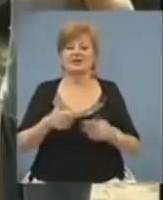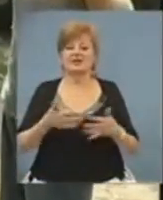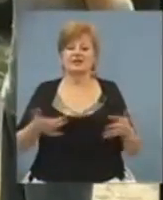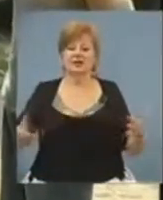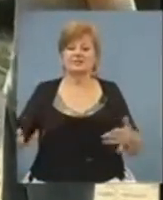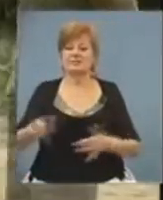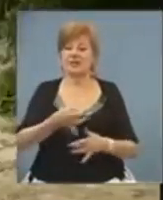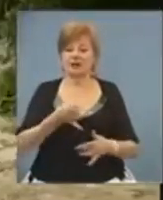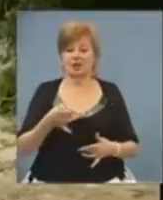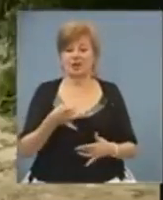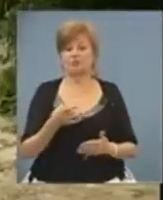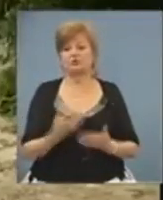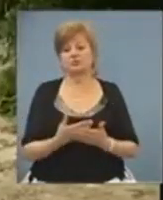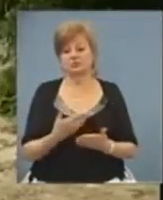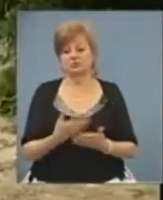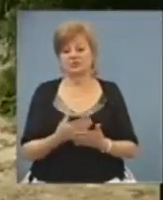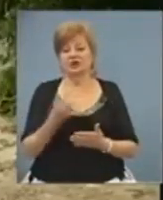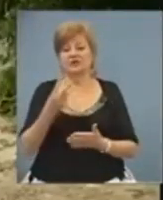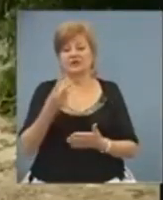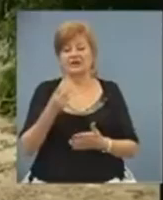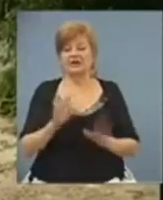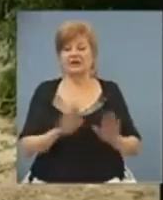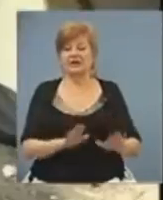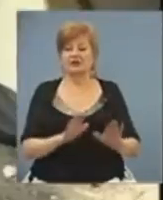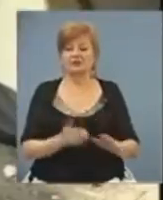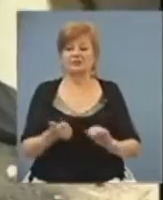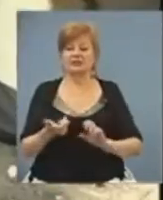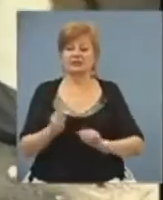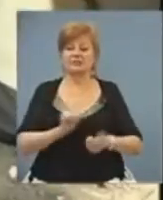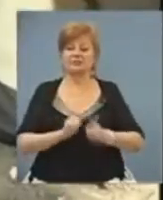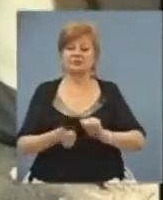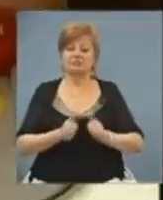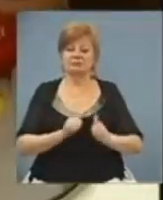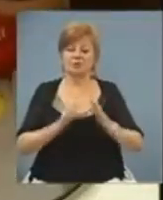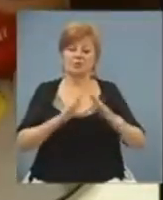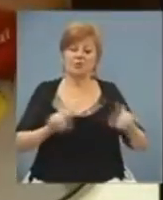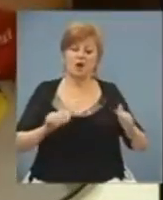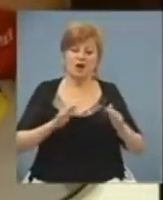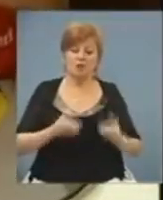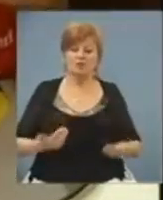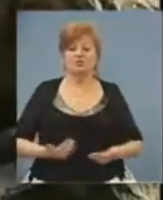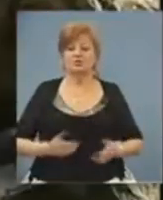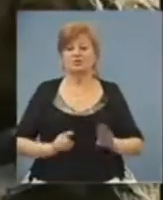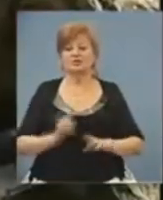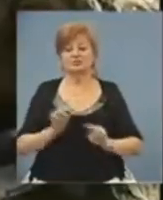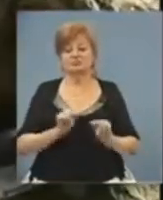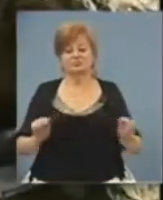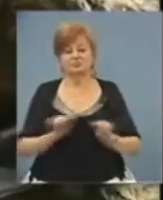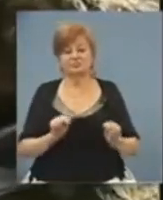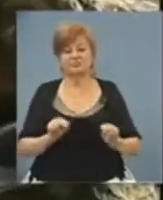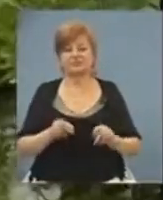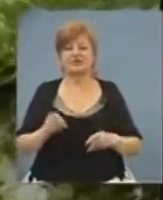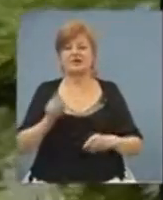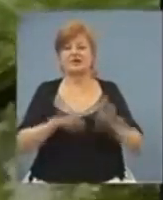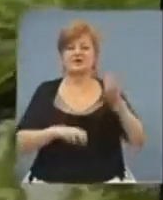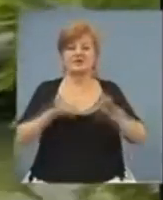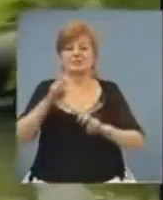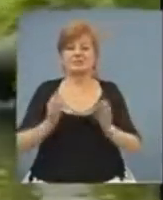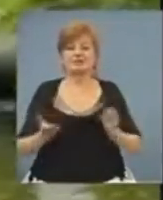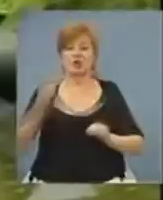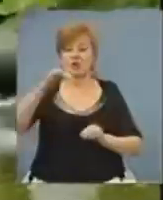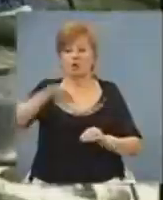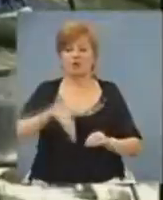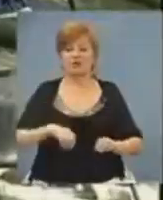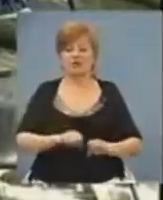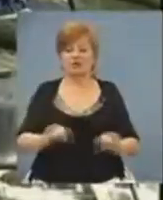інших східних областей. Триденні заїзди діятимуть у три зміни. Ночівля в наметах, цікаві майстер-класи, заняття з альпінізму, катання на